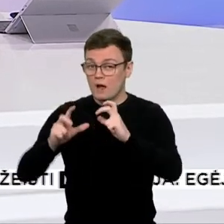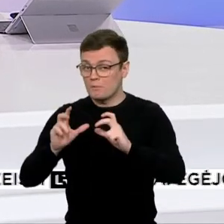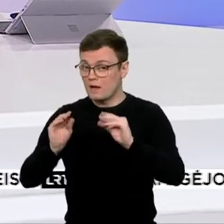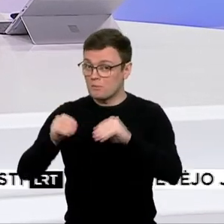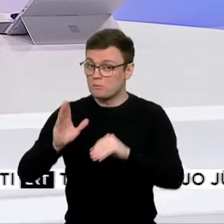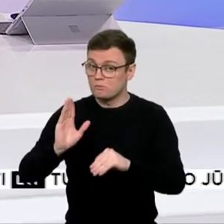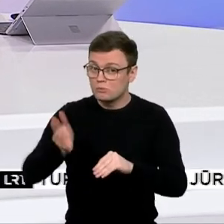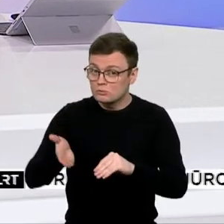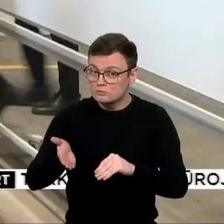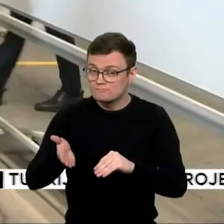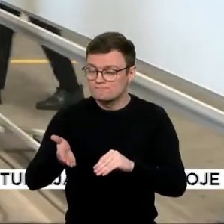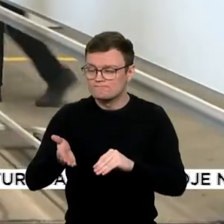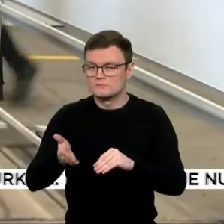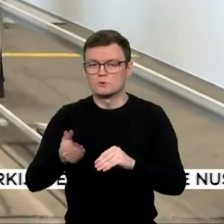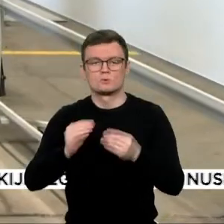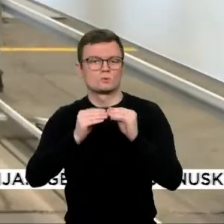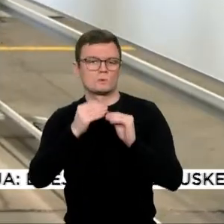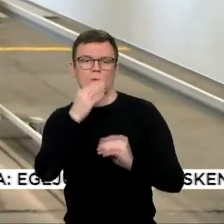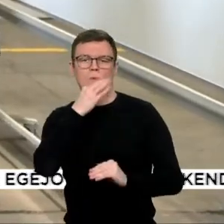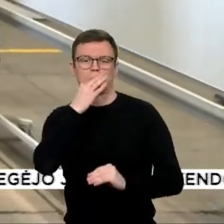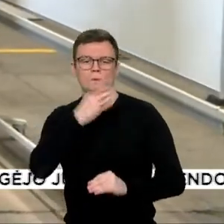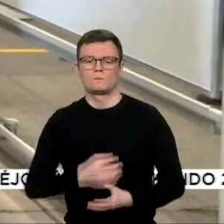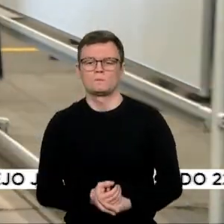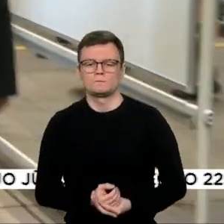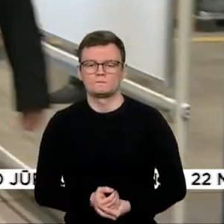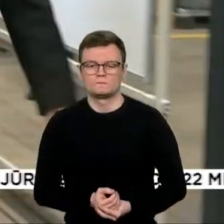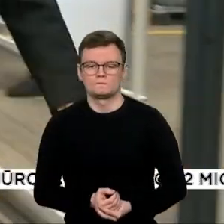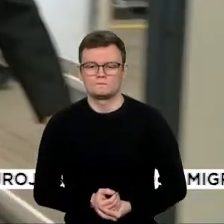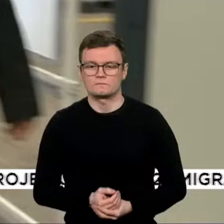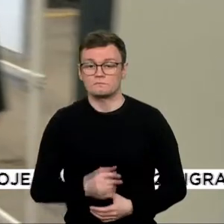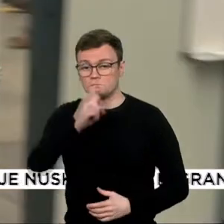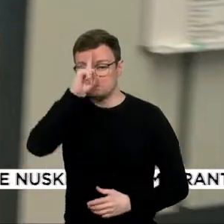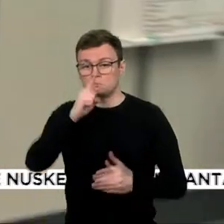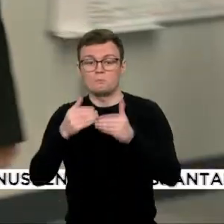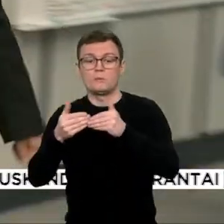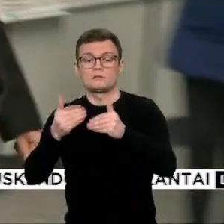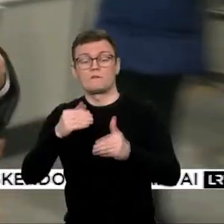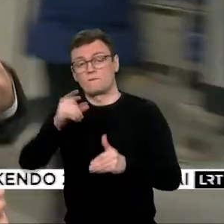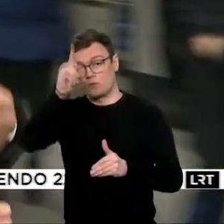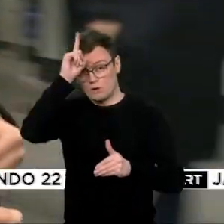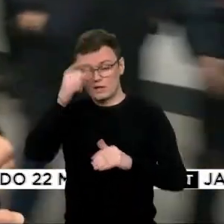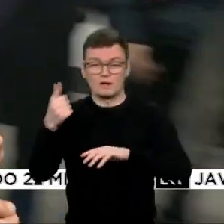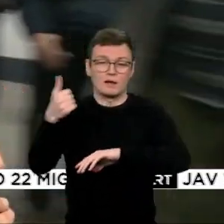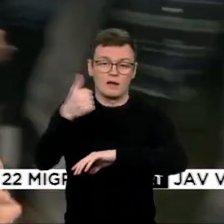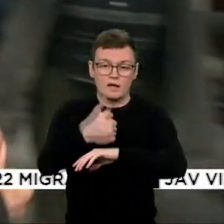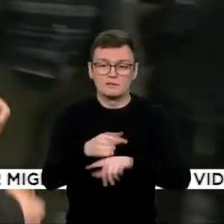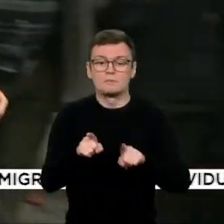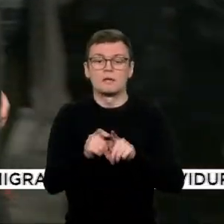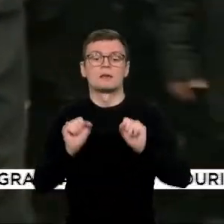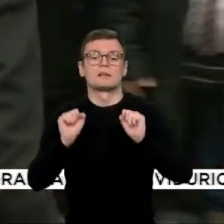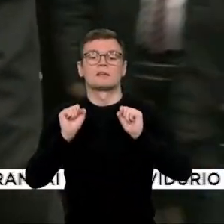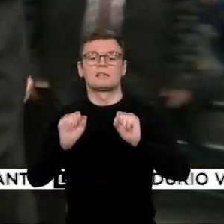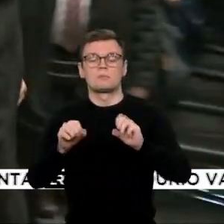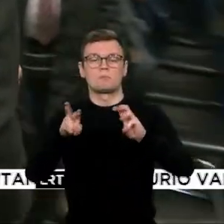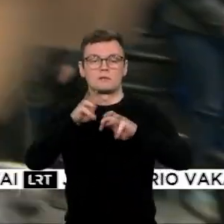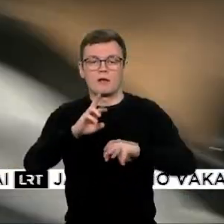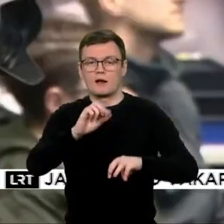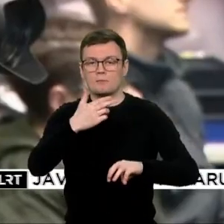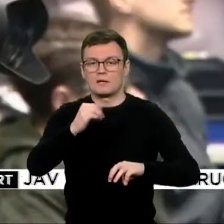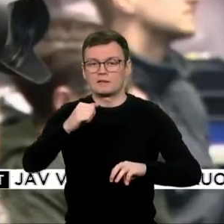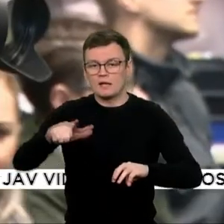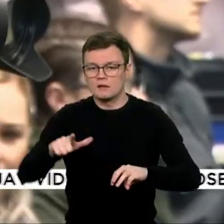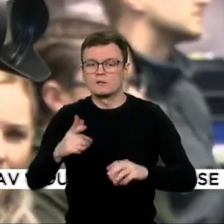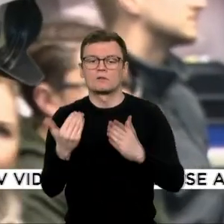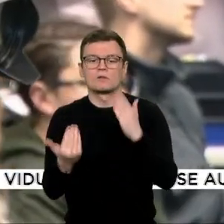susitarimų. Praėjusi mėnesį Vokietijos kancleris ir gynybos ministras apsilankė naujos rain metal gamyklos teritorijoje.